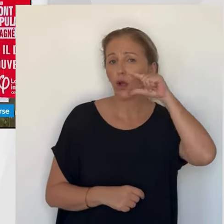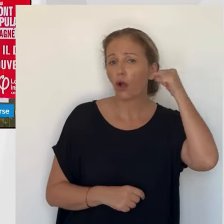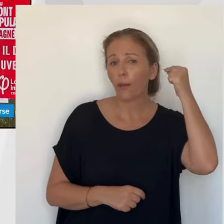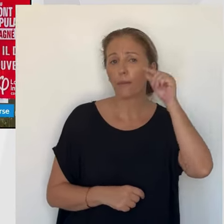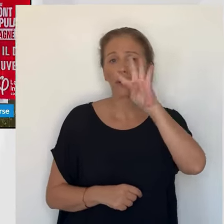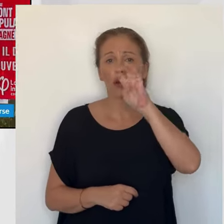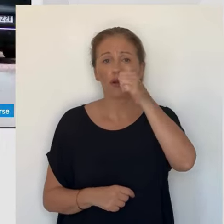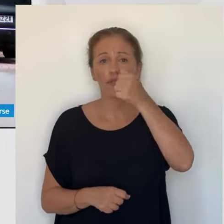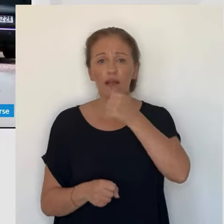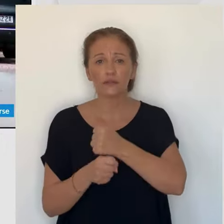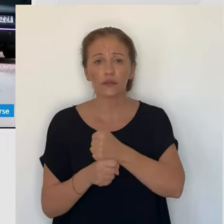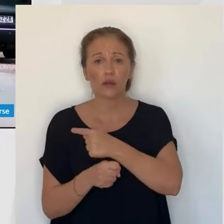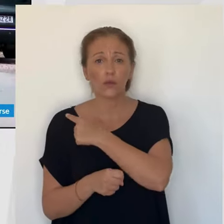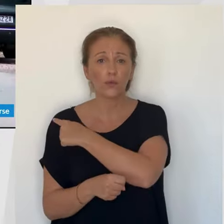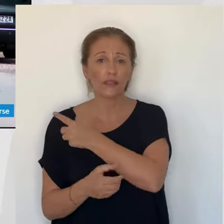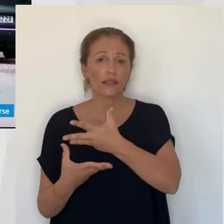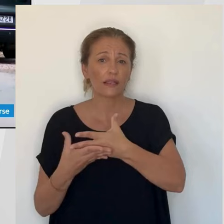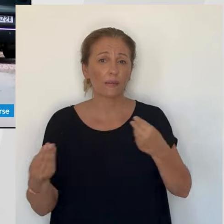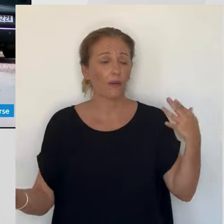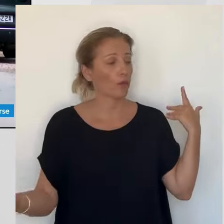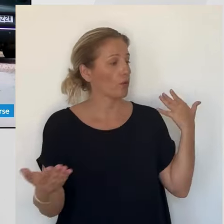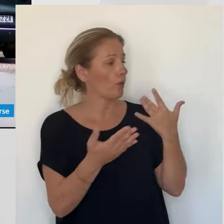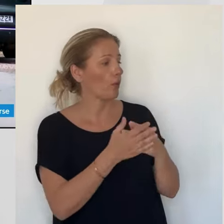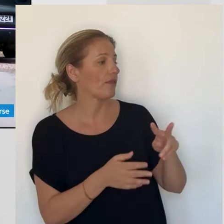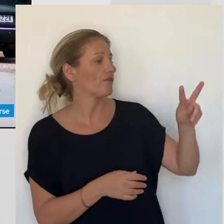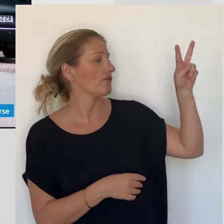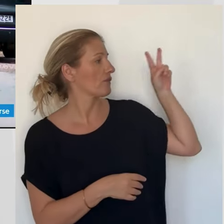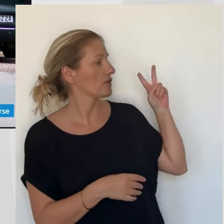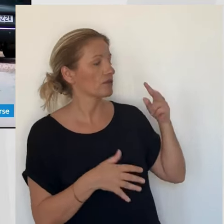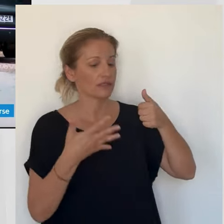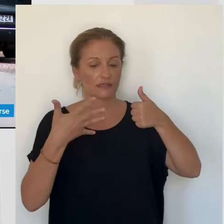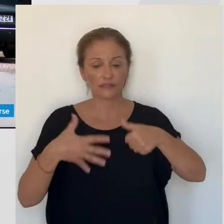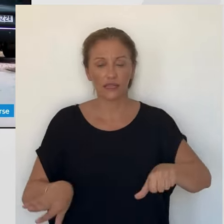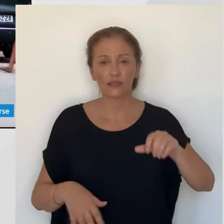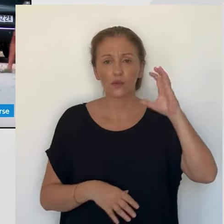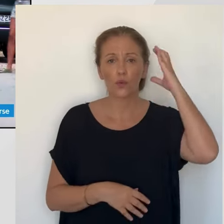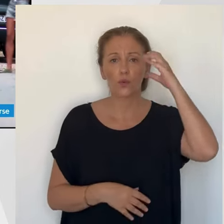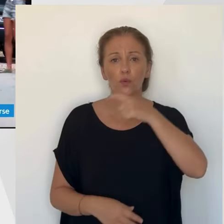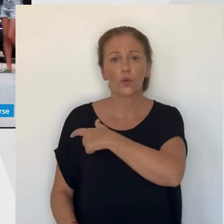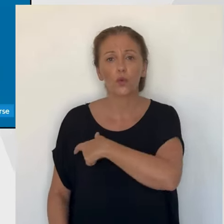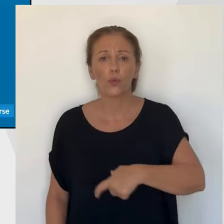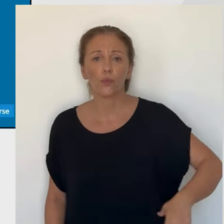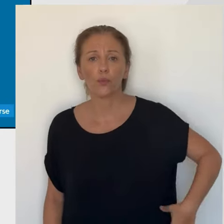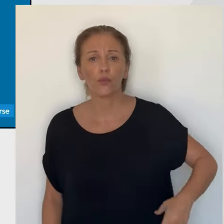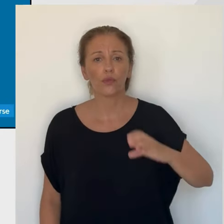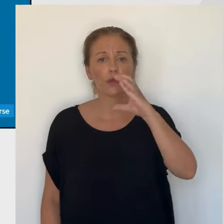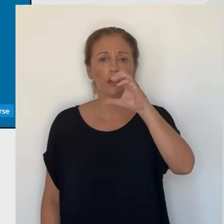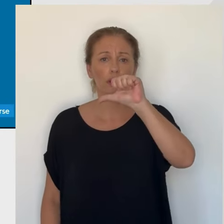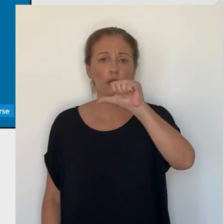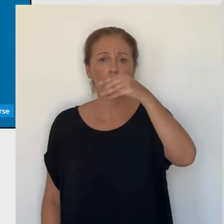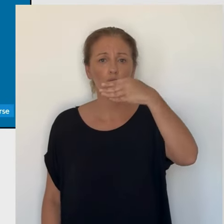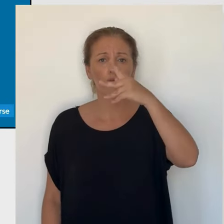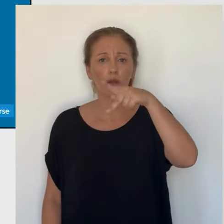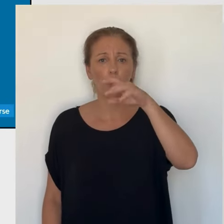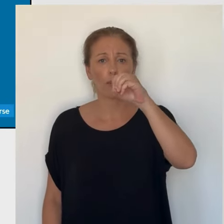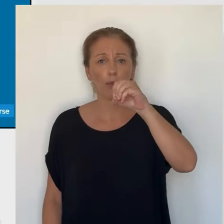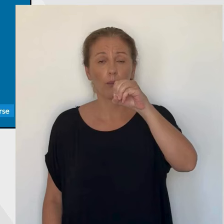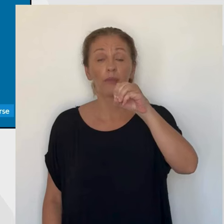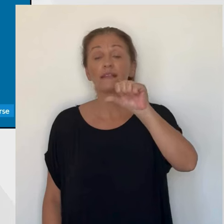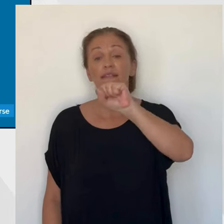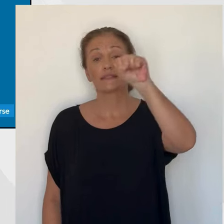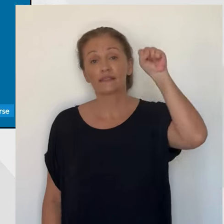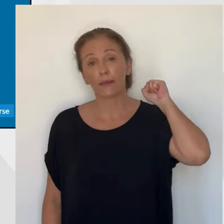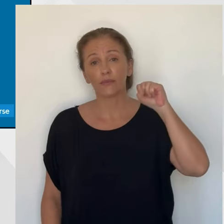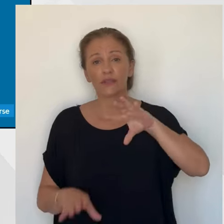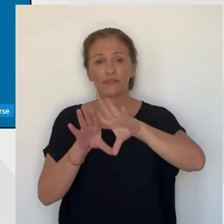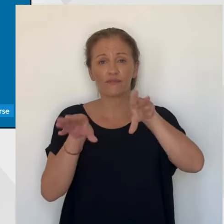le parquet d'Ajaccio annonce avoir ouvert une information judiciaire contre X des chefs d'arrestation, enlèvement, séquestration